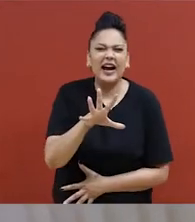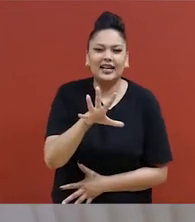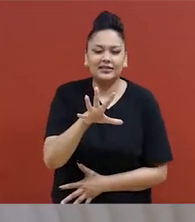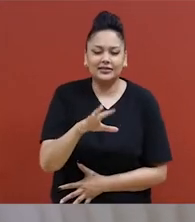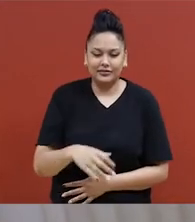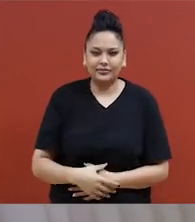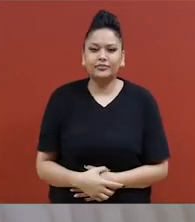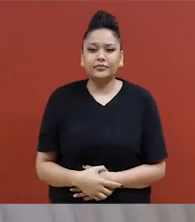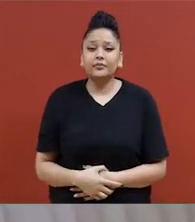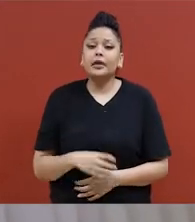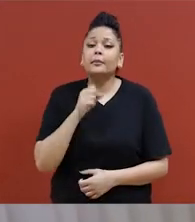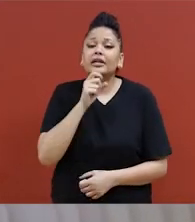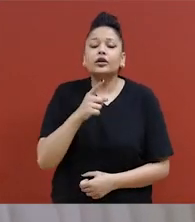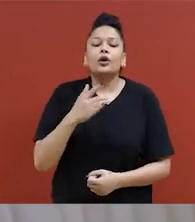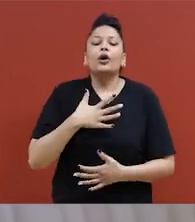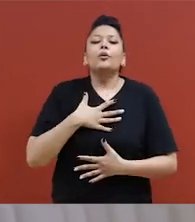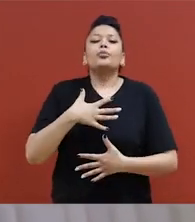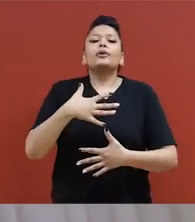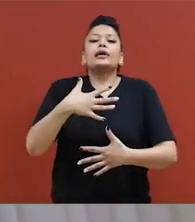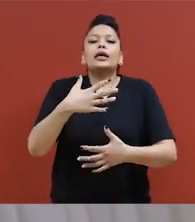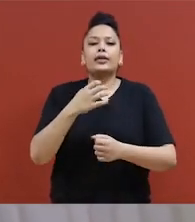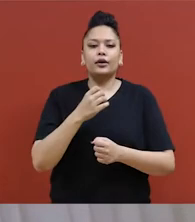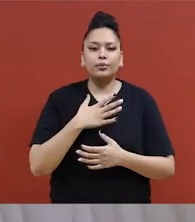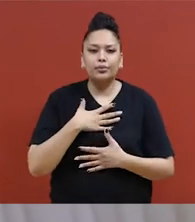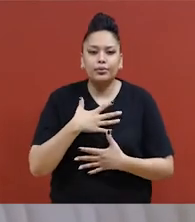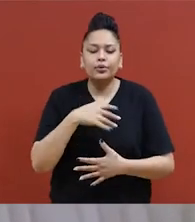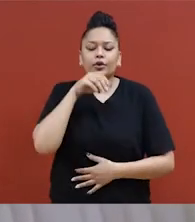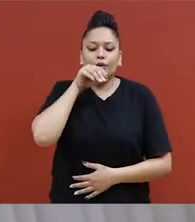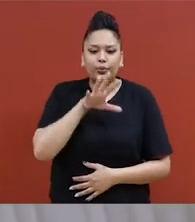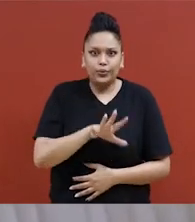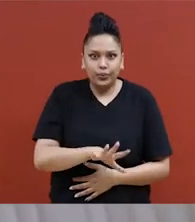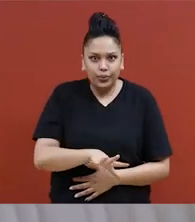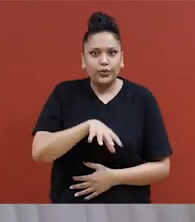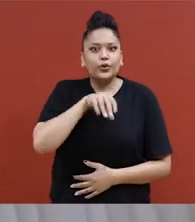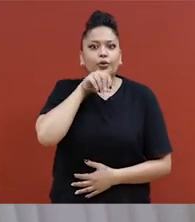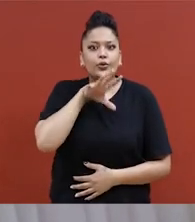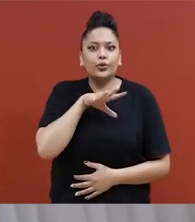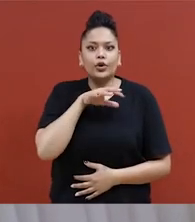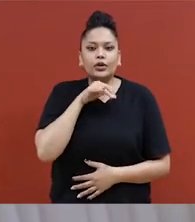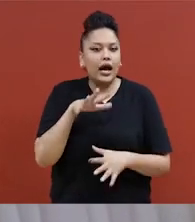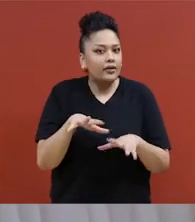dans le but d'activer notre diaphragme et la partie inférieure de nos poumons pour qu ne fige pas.